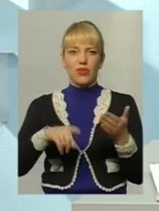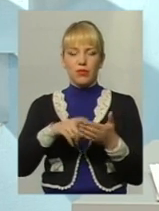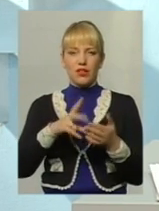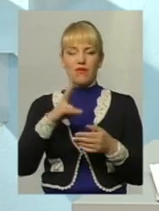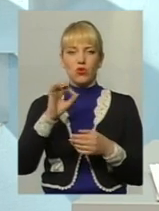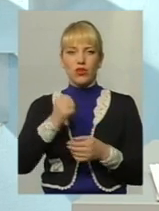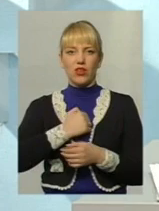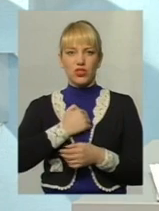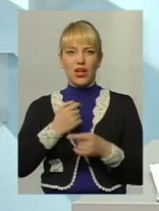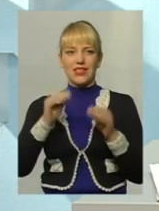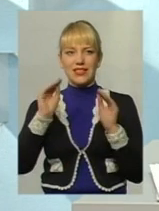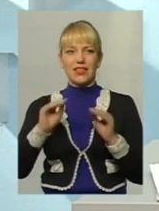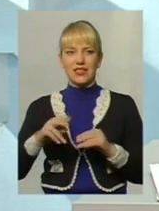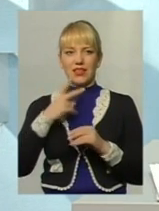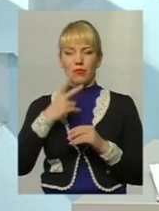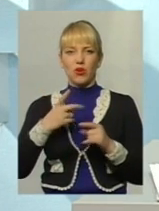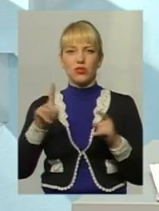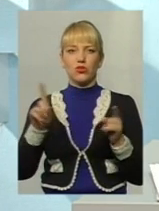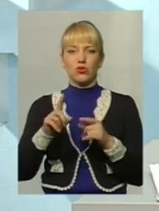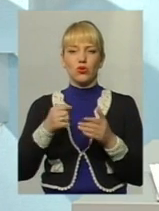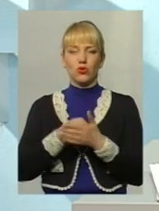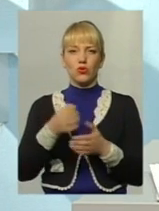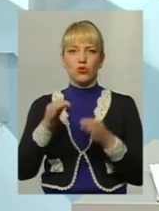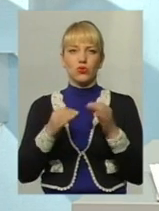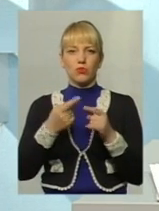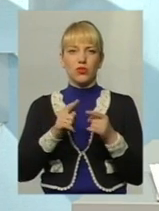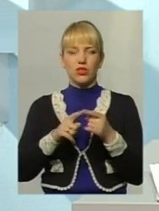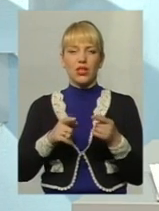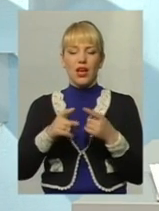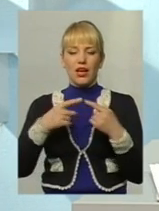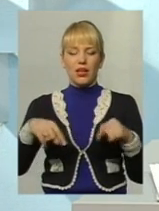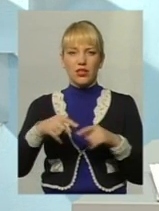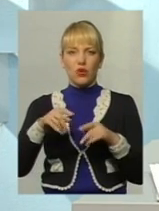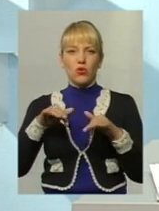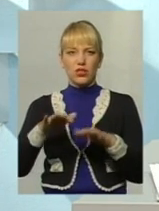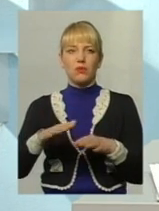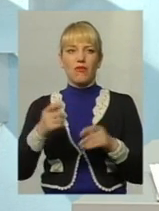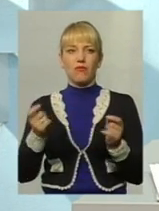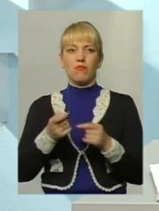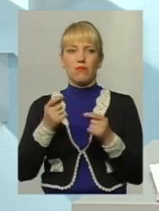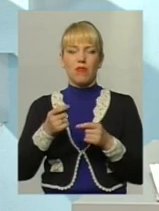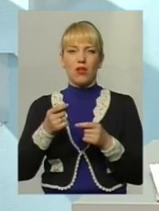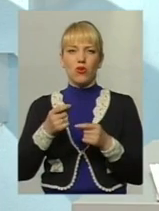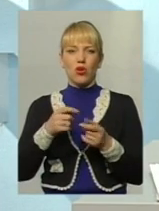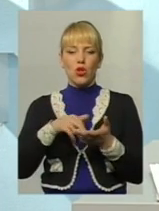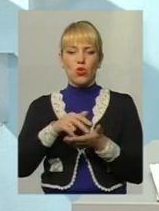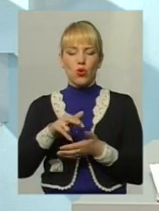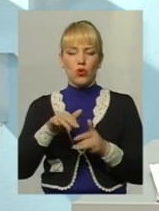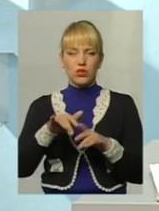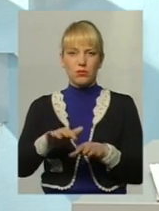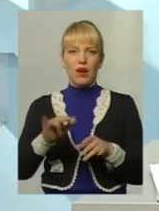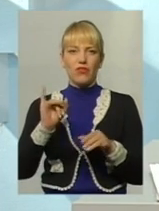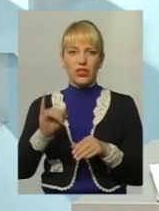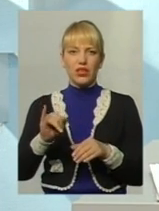на жаль, статистика показує, що до суду по цій категорії справ дуже мало доходять справ і